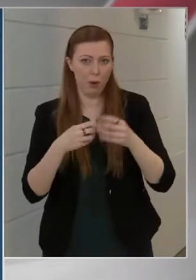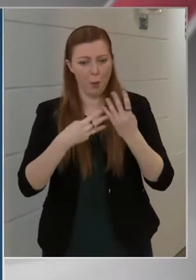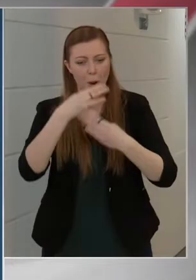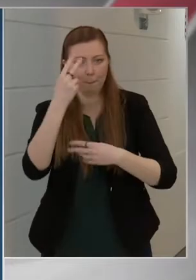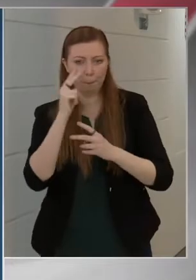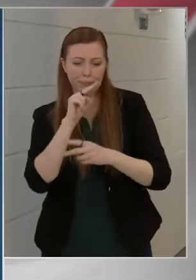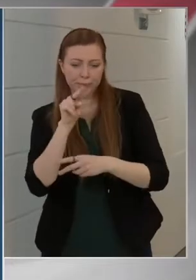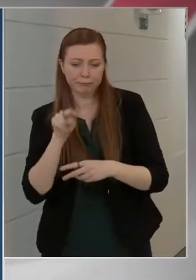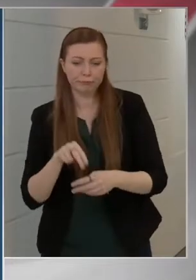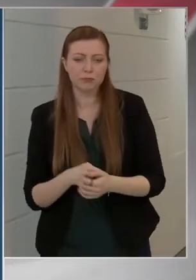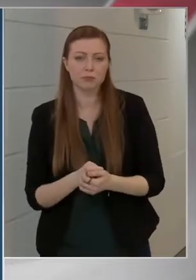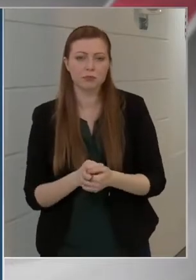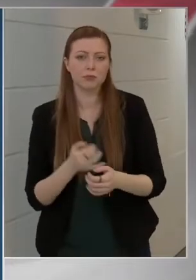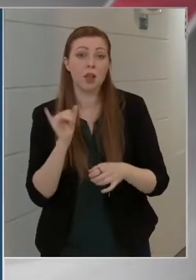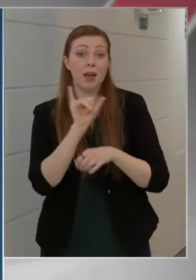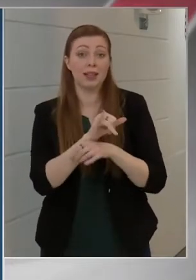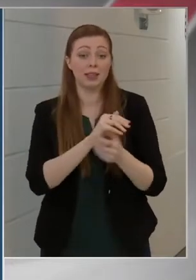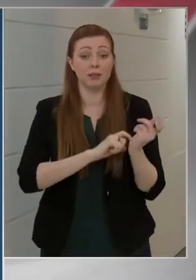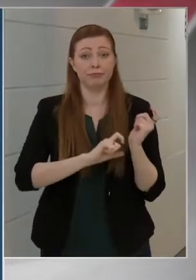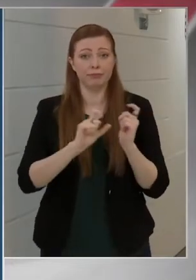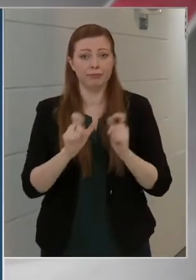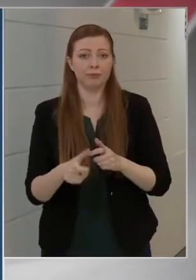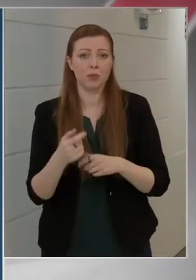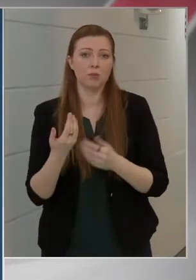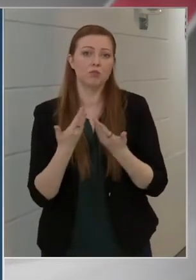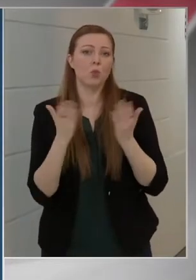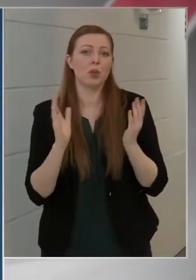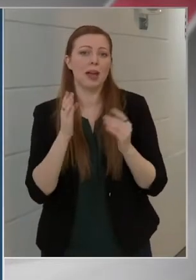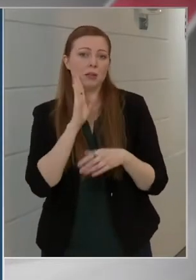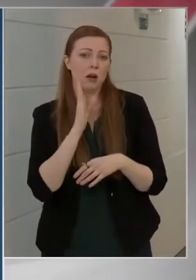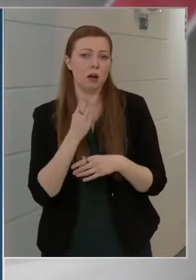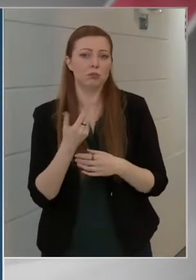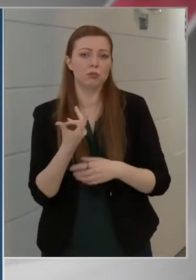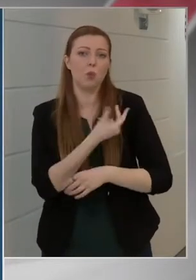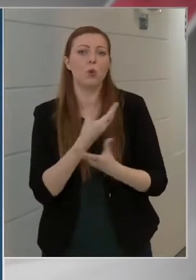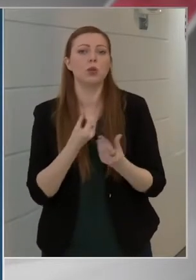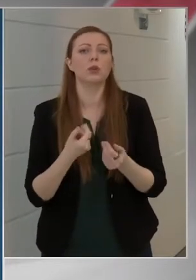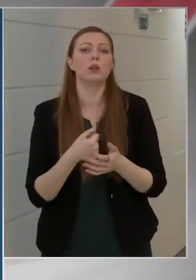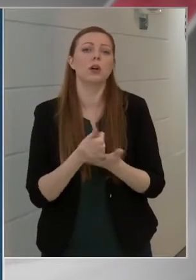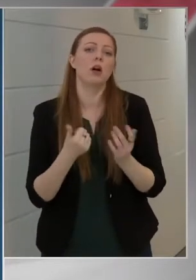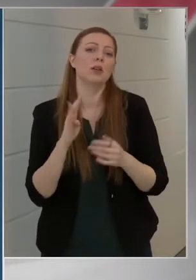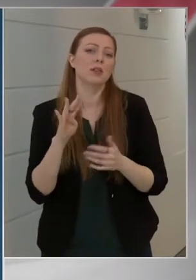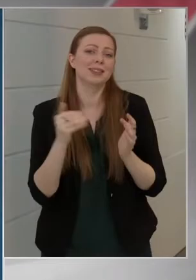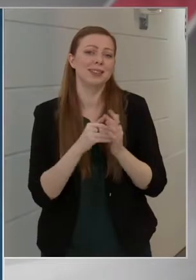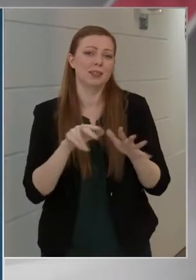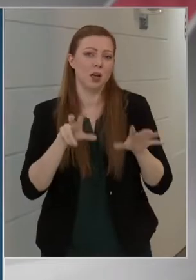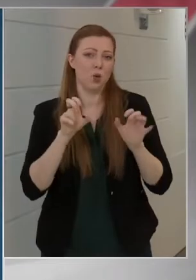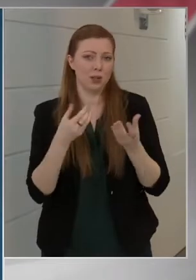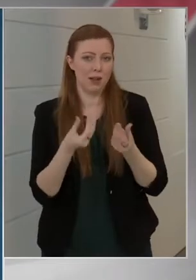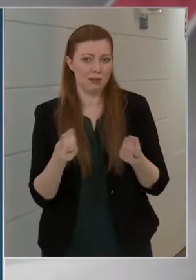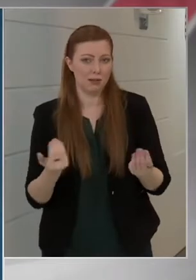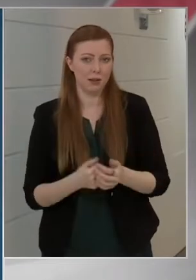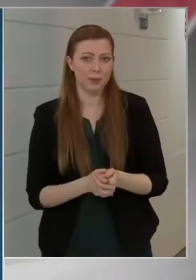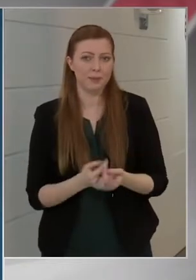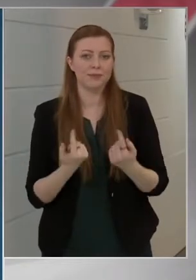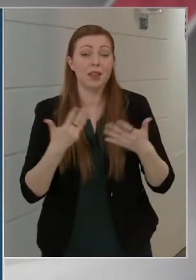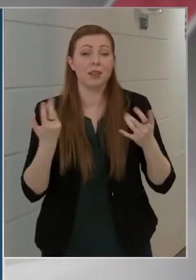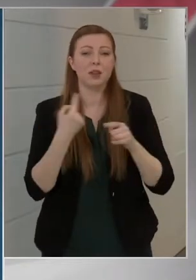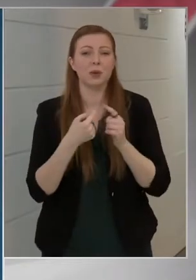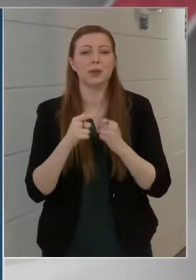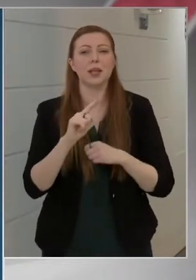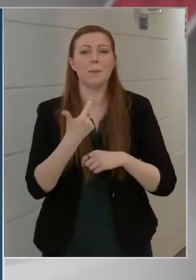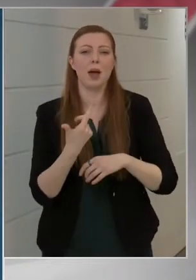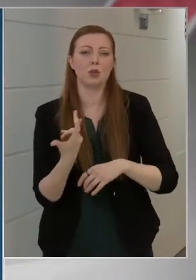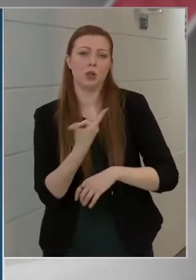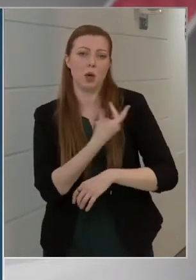Érkezett a héten Moderna oltóanyag is, 64.800 adag. Ennek nagyobbik részét második